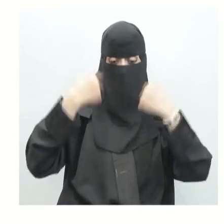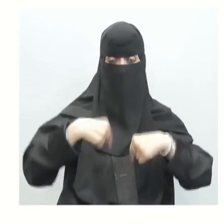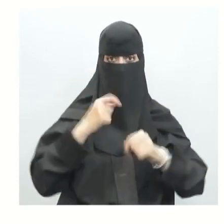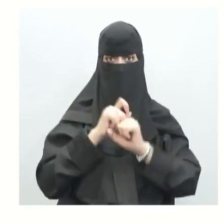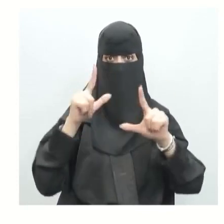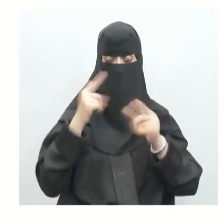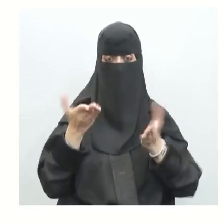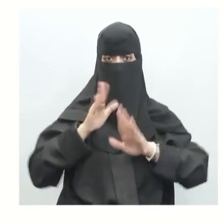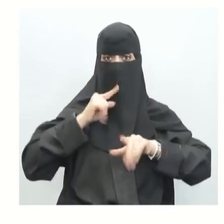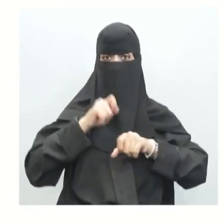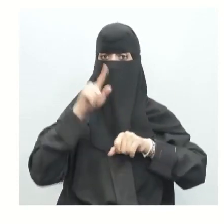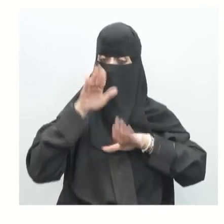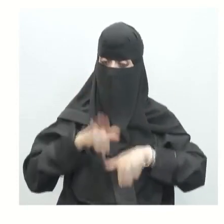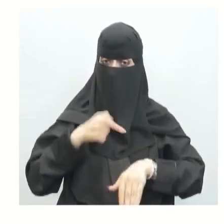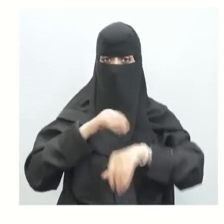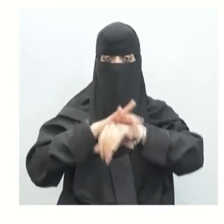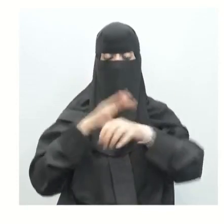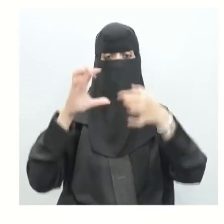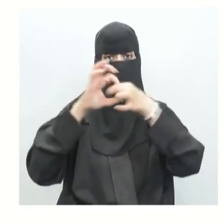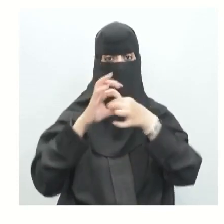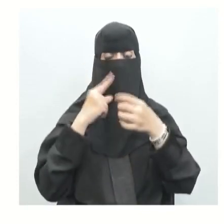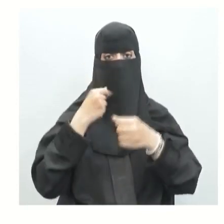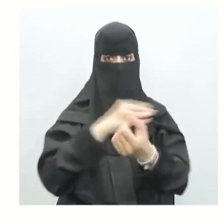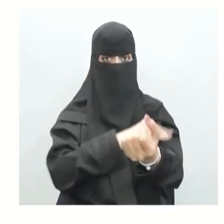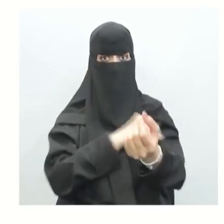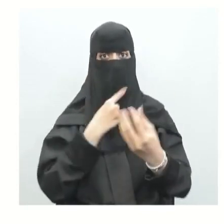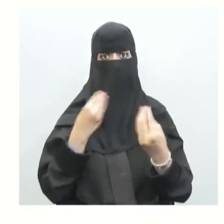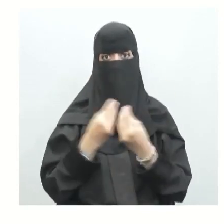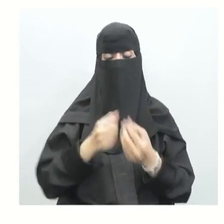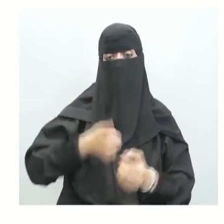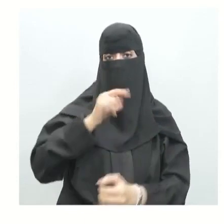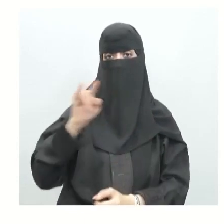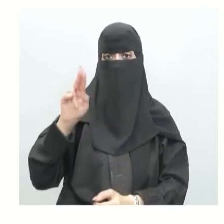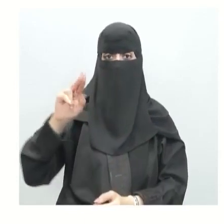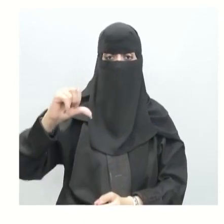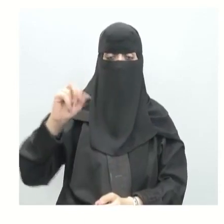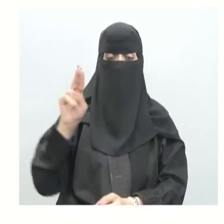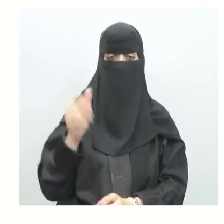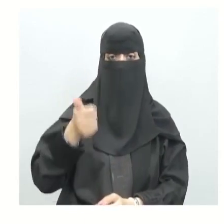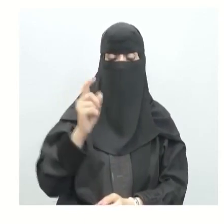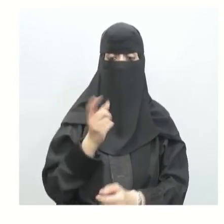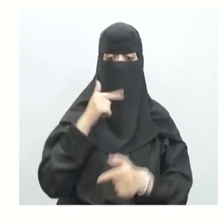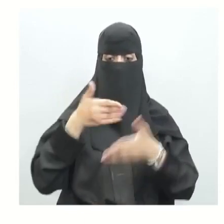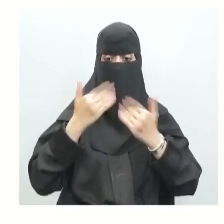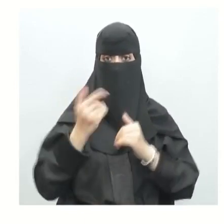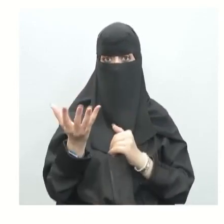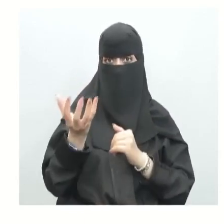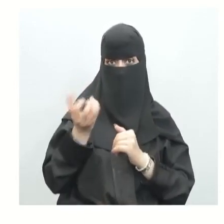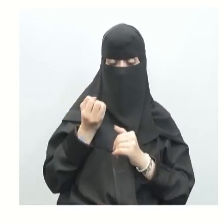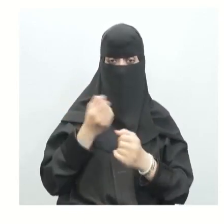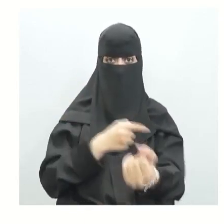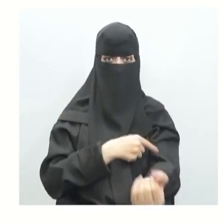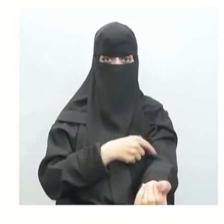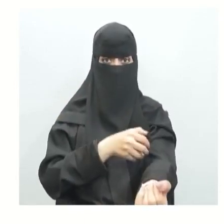أبرزنا ذلك وذكرنا أن العظام ترتبط مع العضلات بالأوتار عندما تسحب العضلات